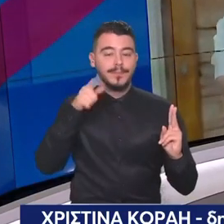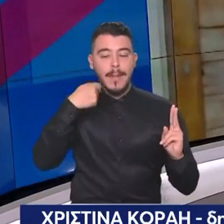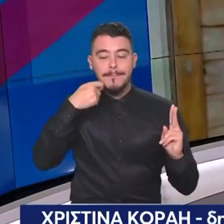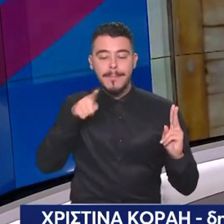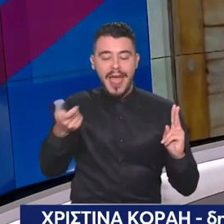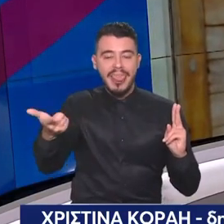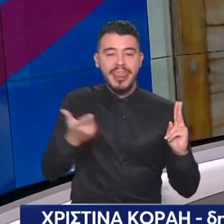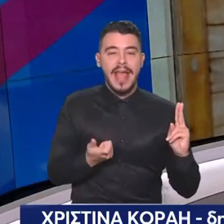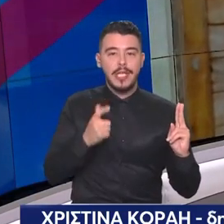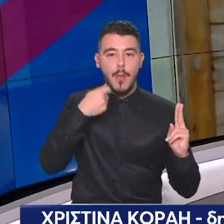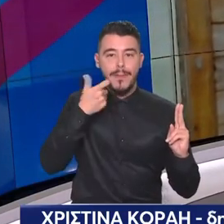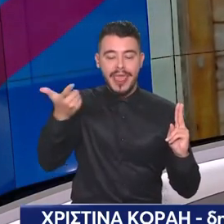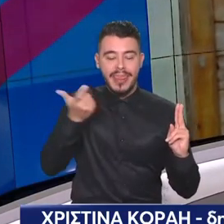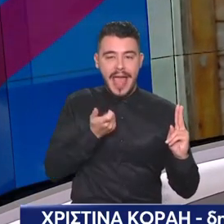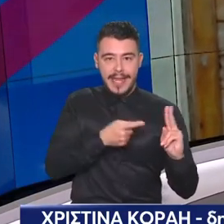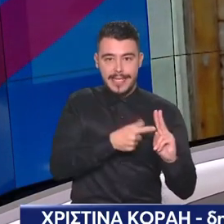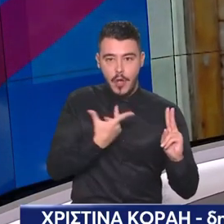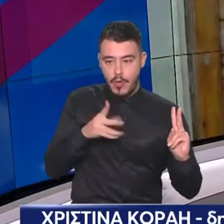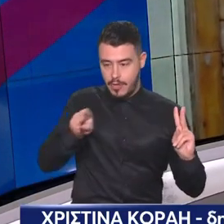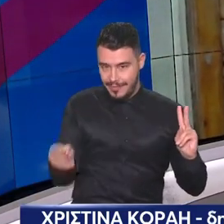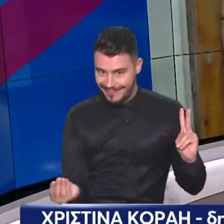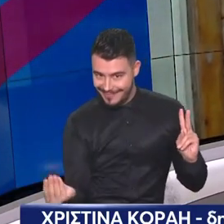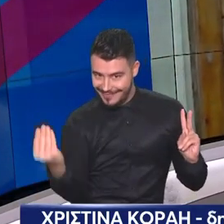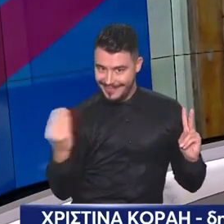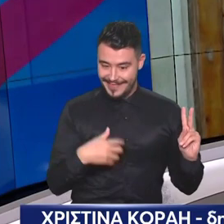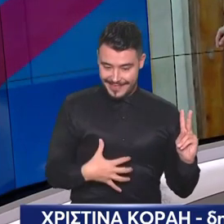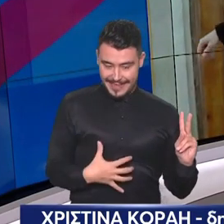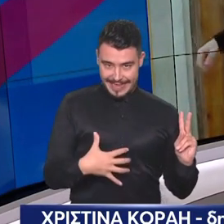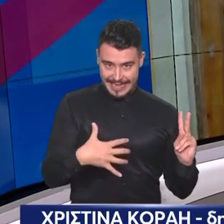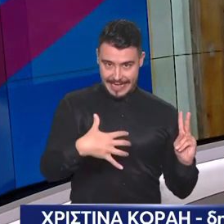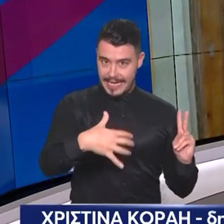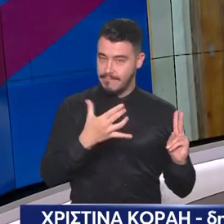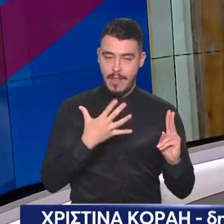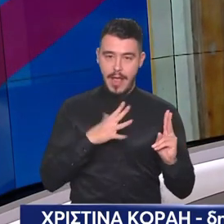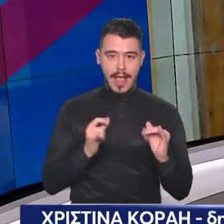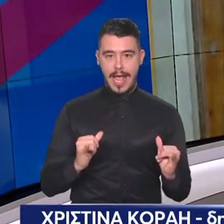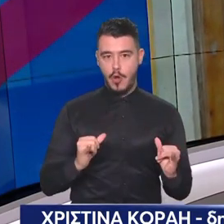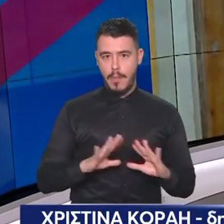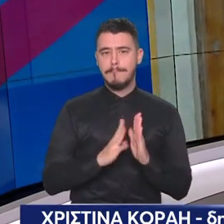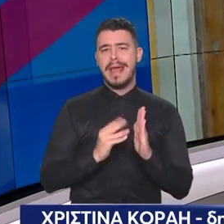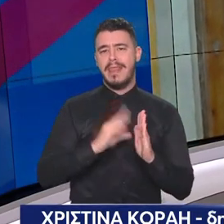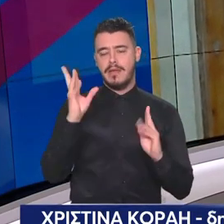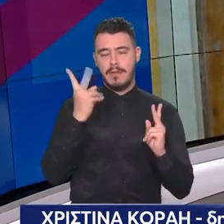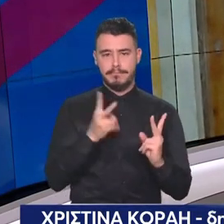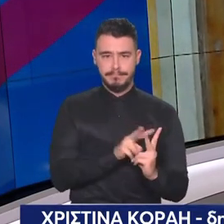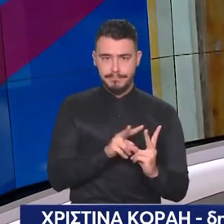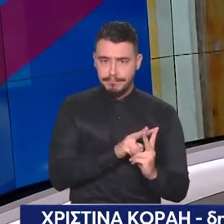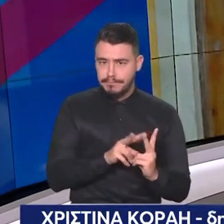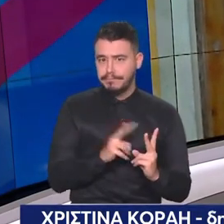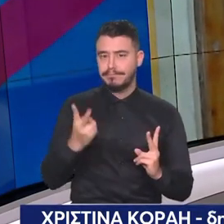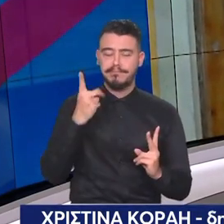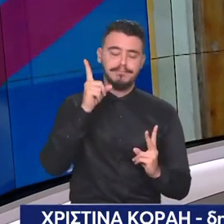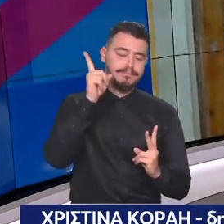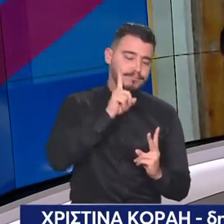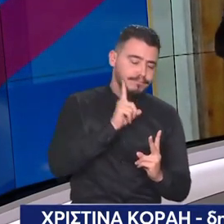τα ζευγάρια τα οποία έχουν αποδεδειγμένα πολύ σοβαρό πρόβλημα ιατρικό ή μια γυναίκα η οποία